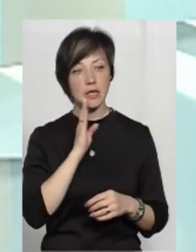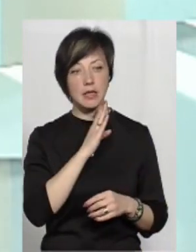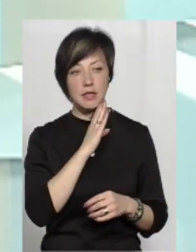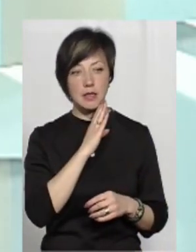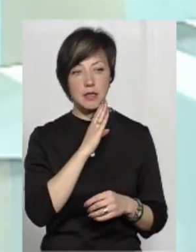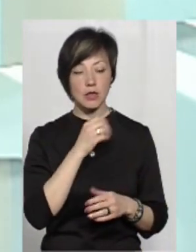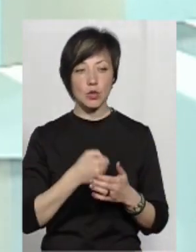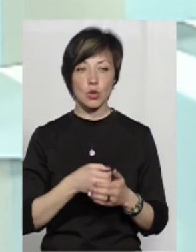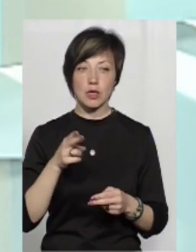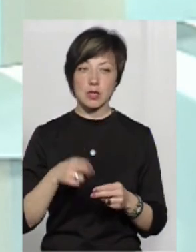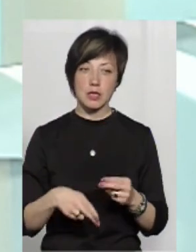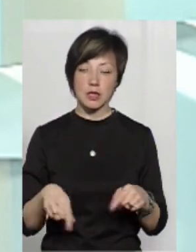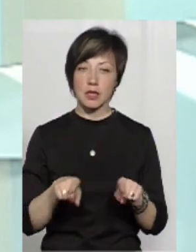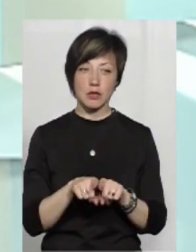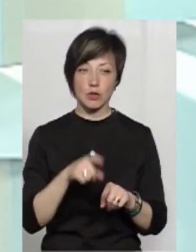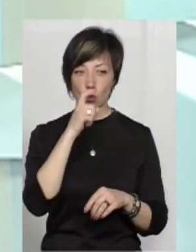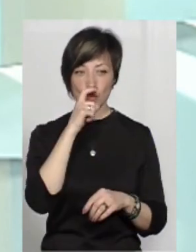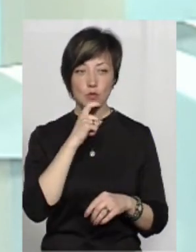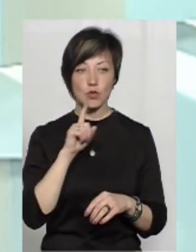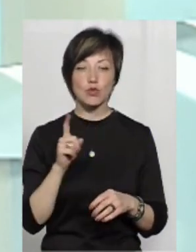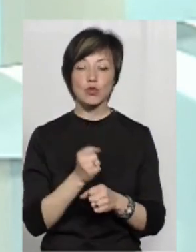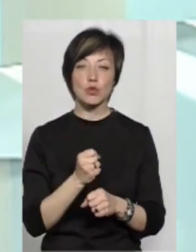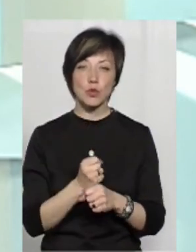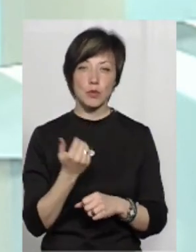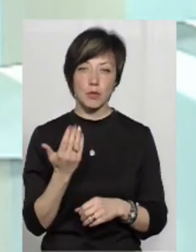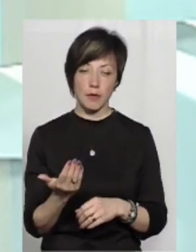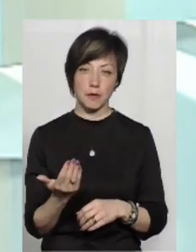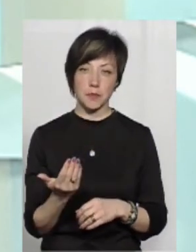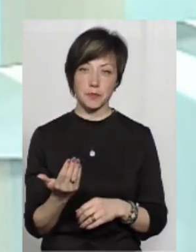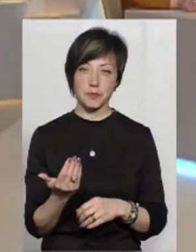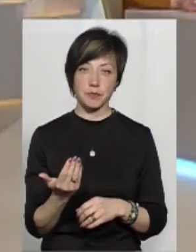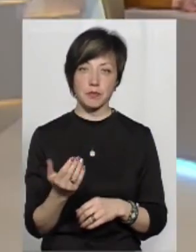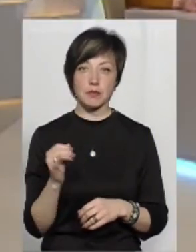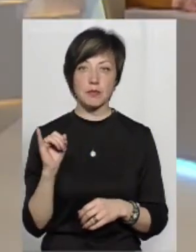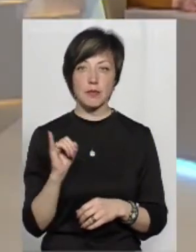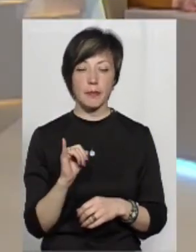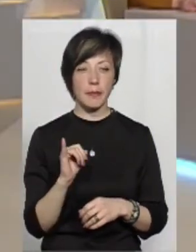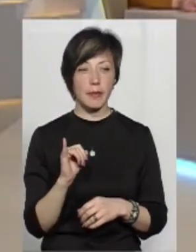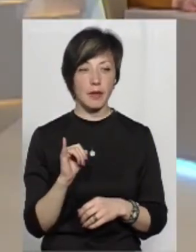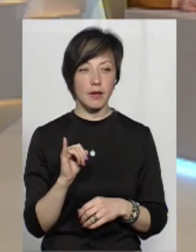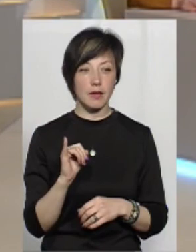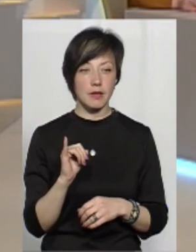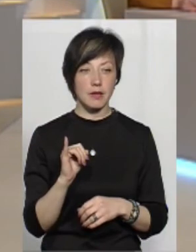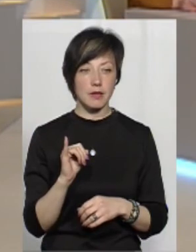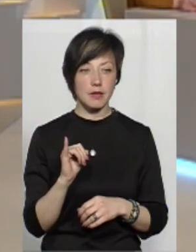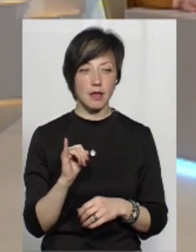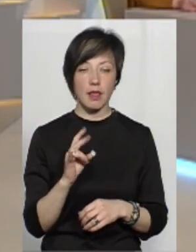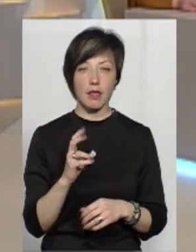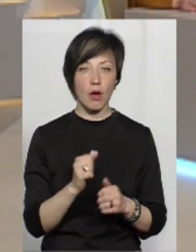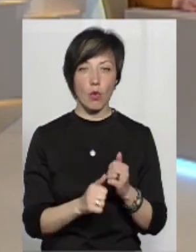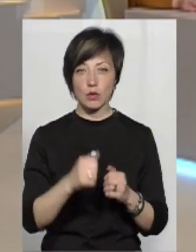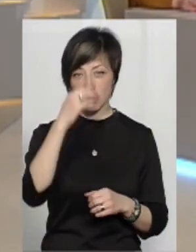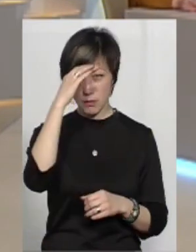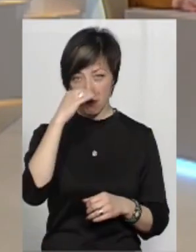до кінця також не розуміють, що він зробив, розумієте? І не